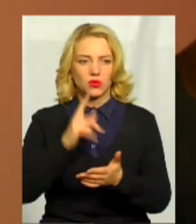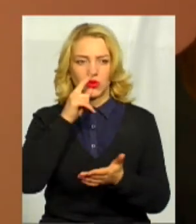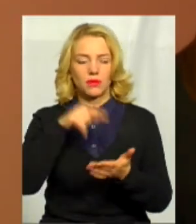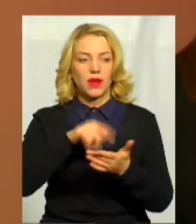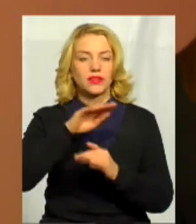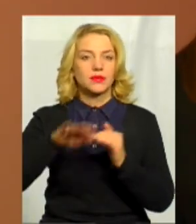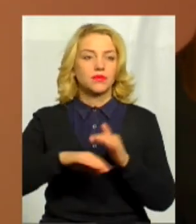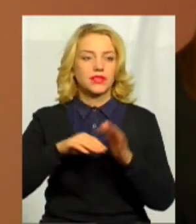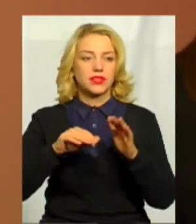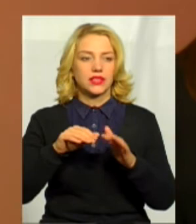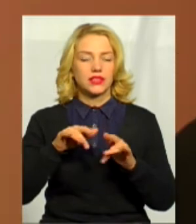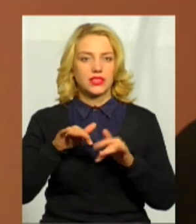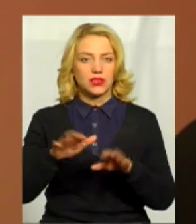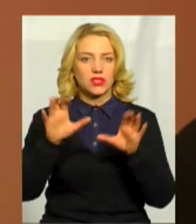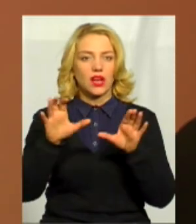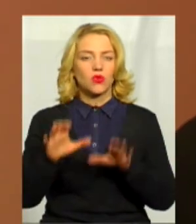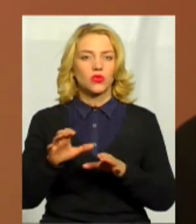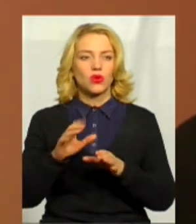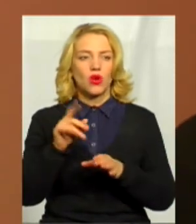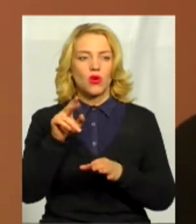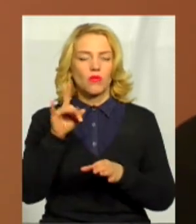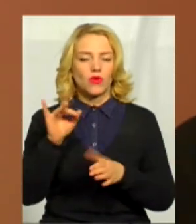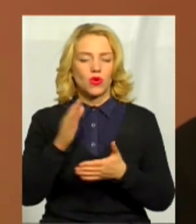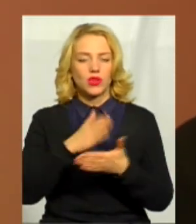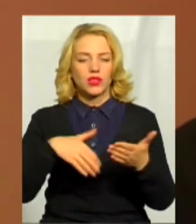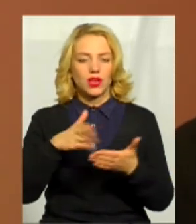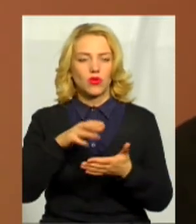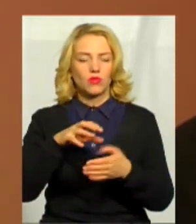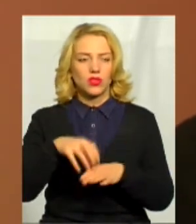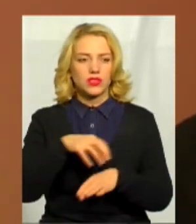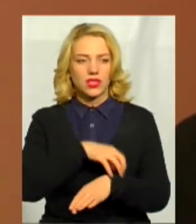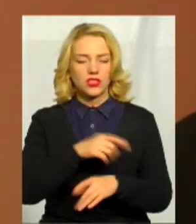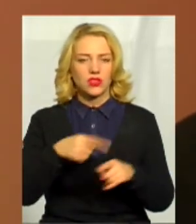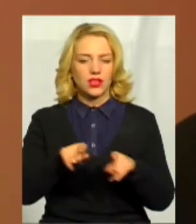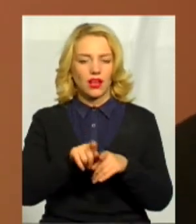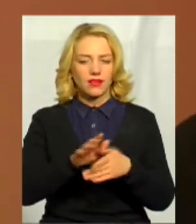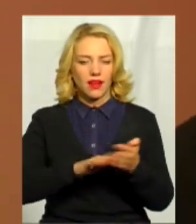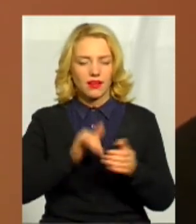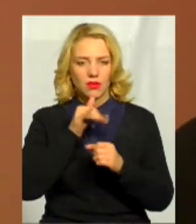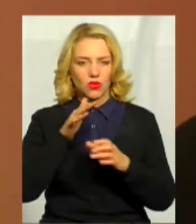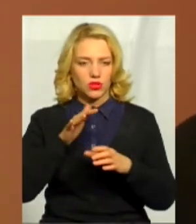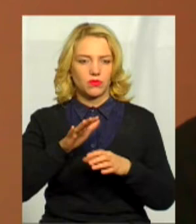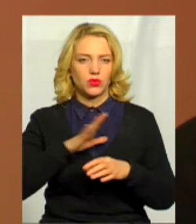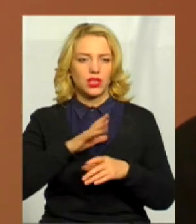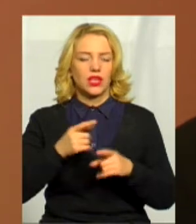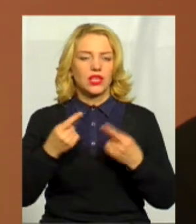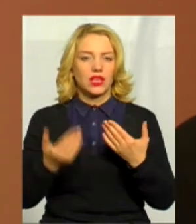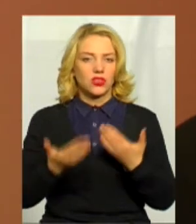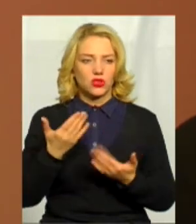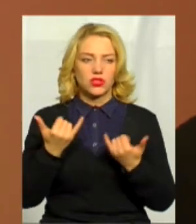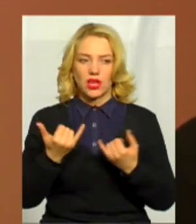дію закону про декомунізацію. Так далі не може відбуватися, тому що якщо ми цього зараз не зробимо, то